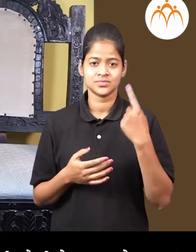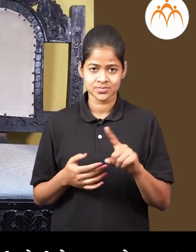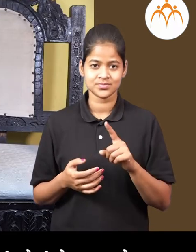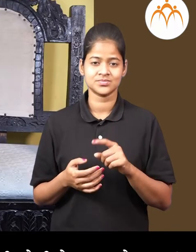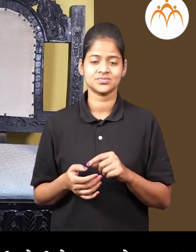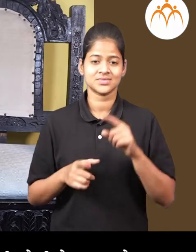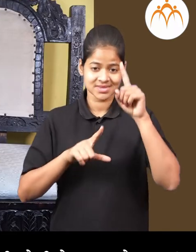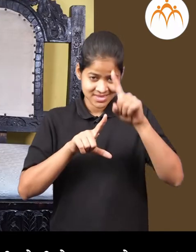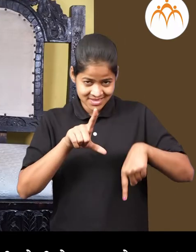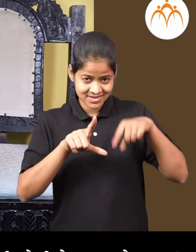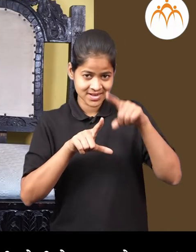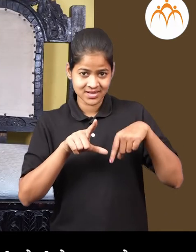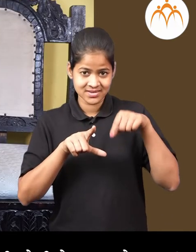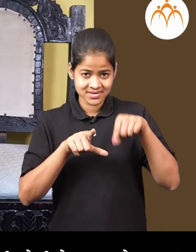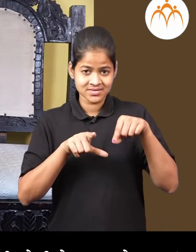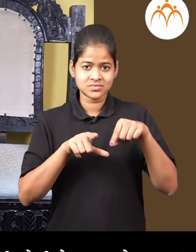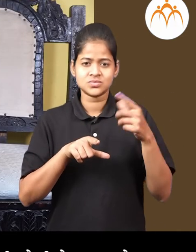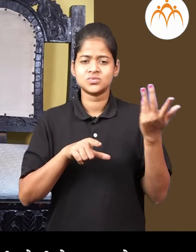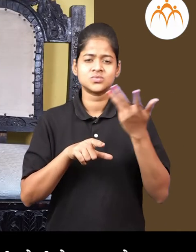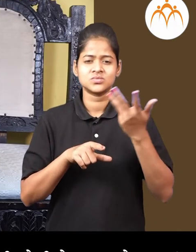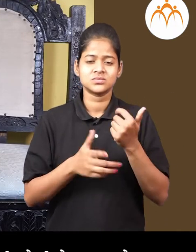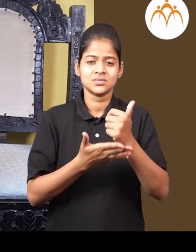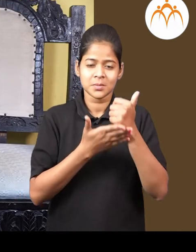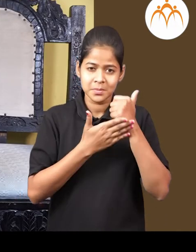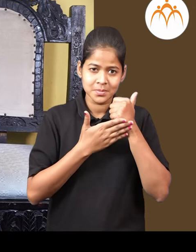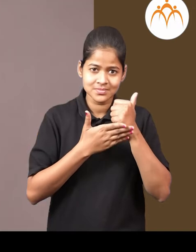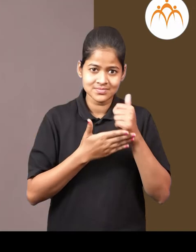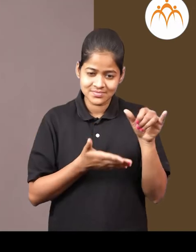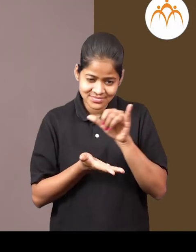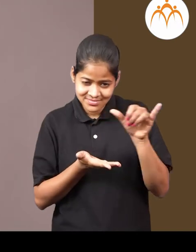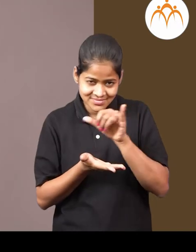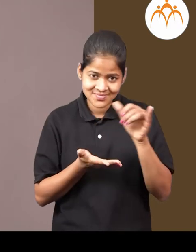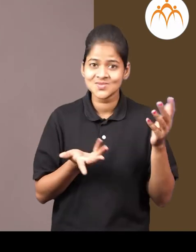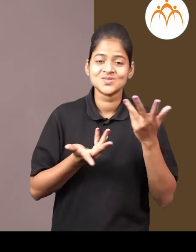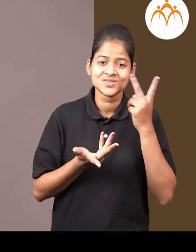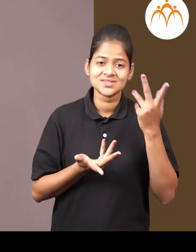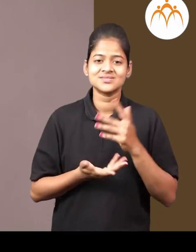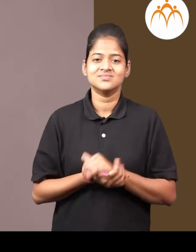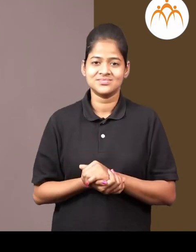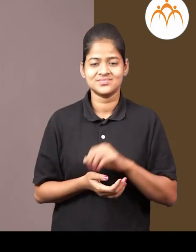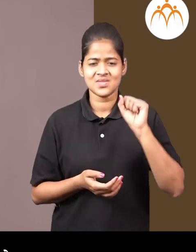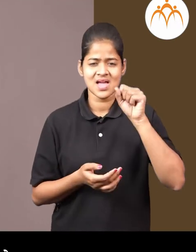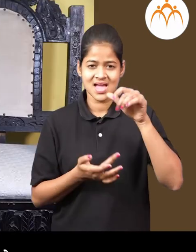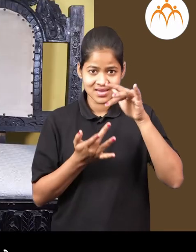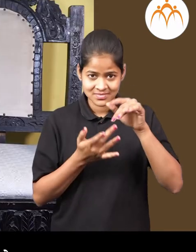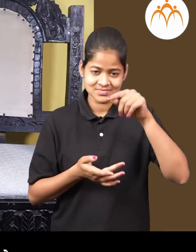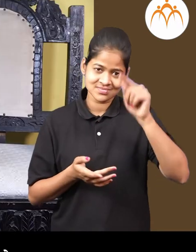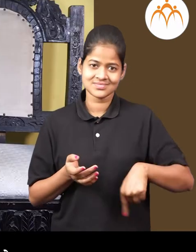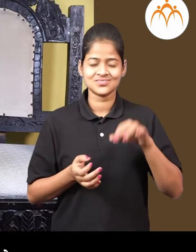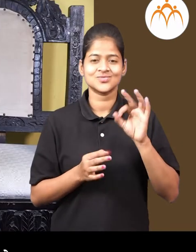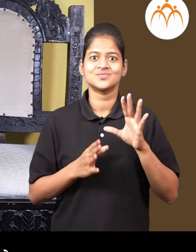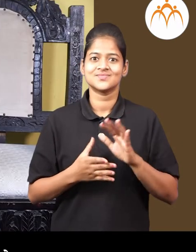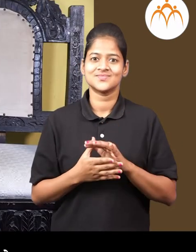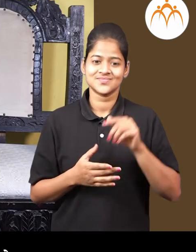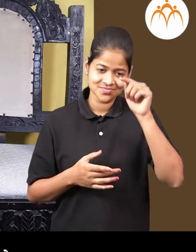कुखला रेशेचा संदरवाद समामीती होती हे आठोते का। हो, ही इत्थे मद्दे। हाँ, मा